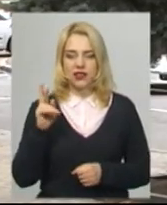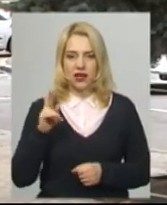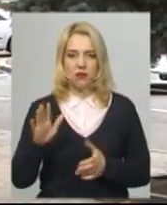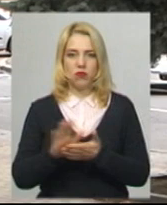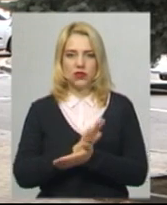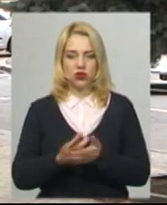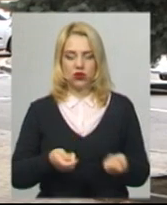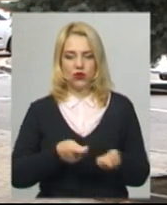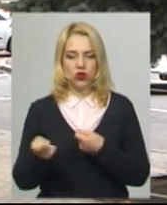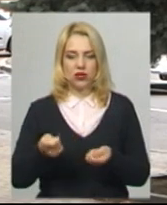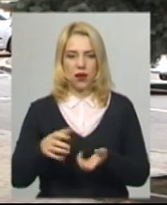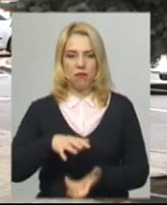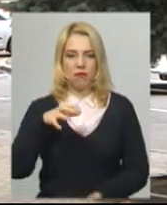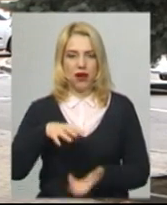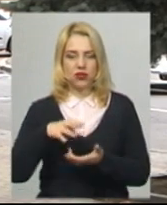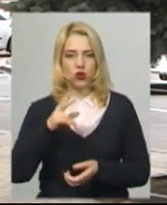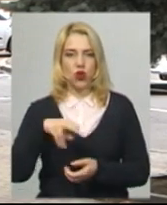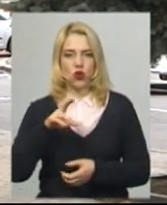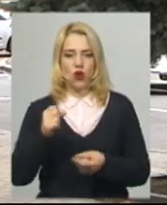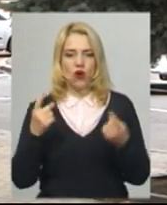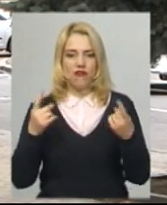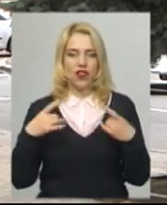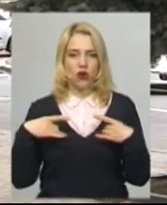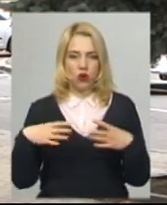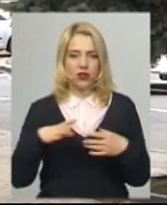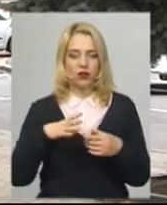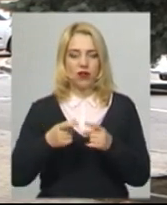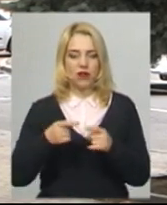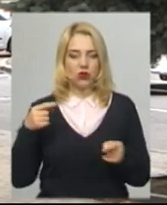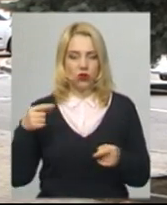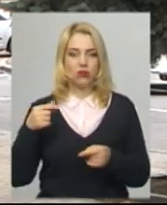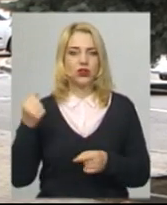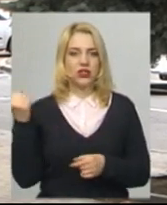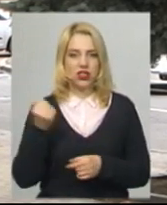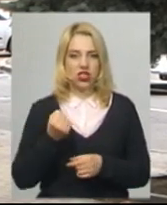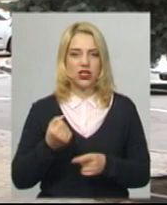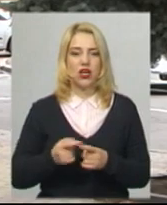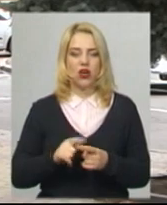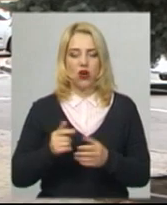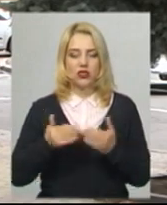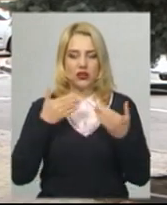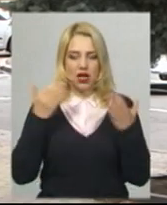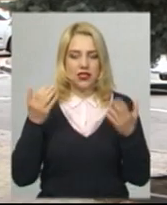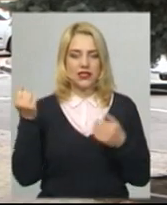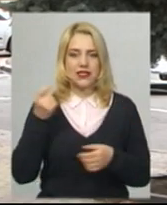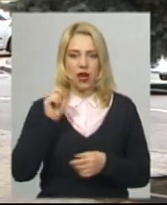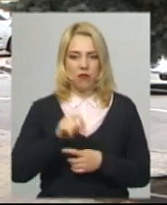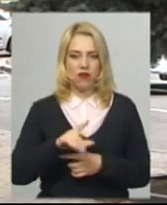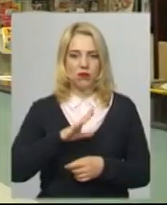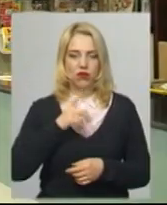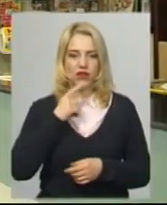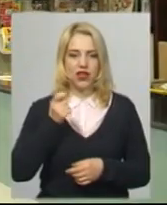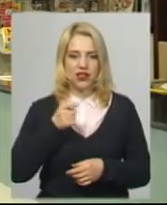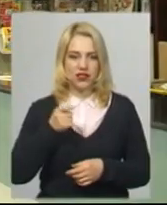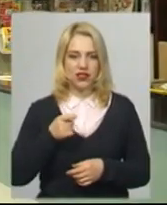пасок до Великодня в нас була минулого тижня. Останні замовлення закінчилися в неділю ввечері. Замовлення здійснювалися